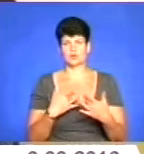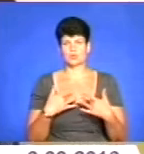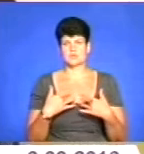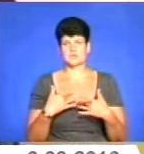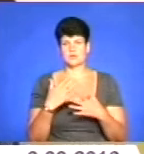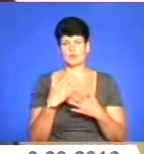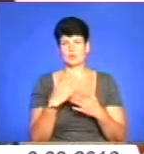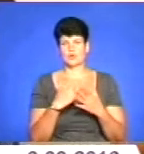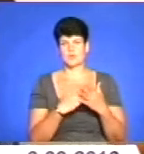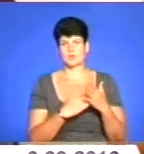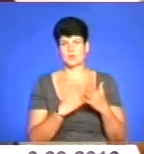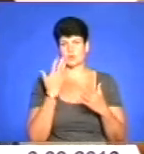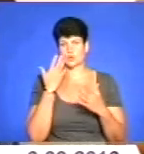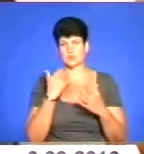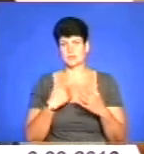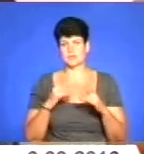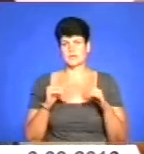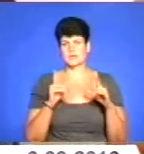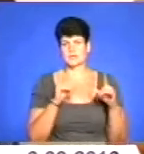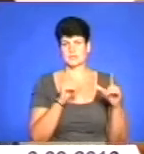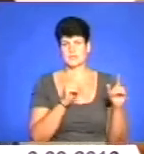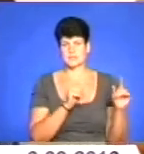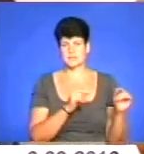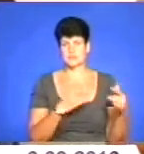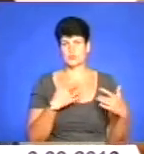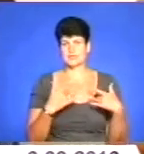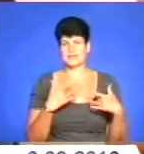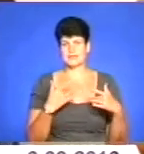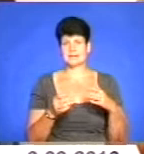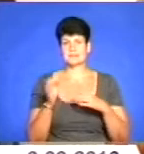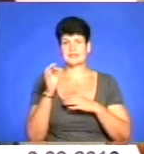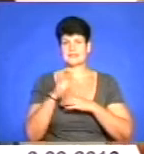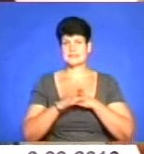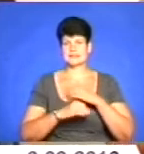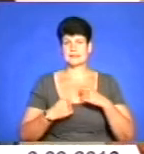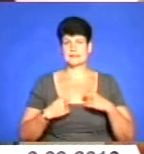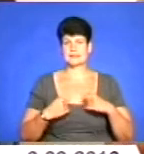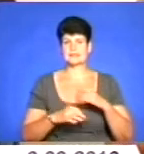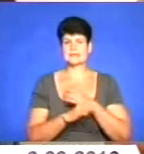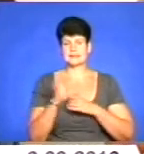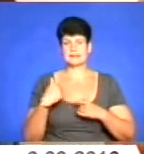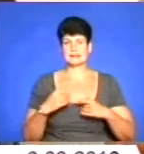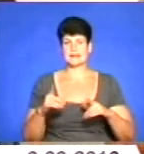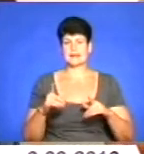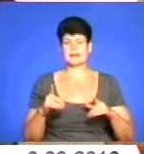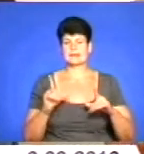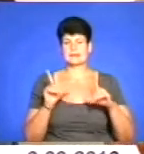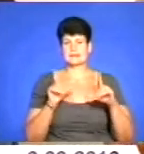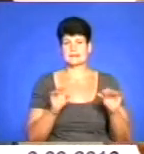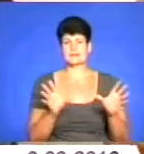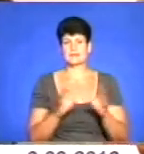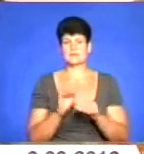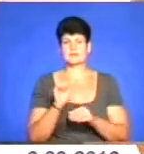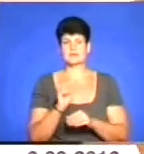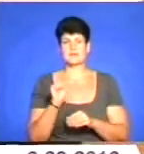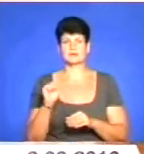репертуарі, коли ми їздили, власне, з концертами на схід. Я їздив в парі зі своїм колегою з групи «Рівмастера» Андрієм Антоненком.